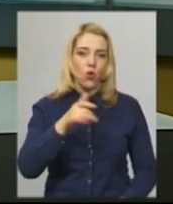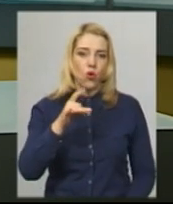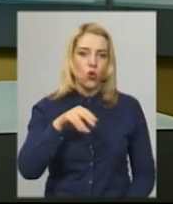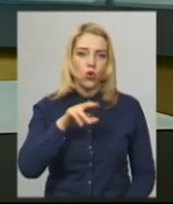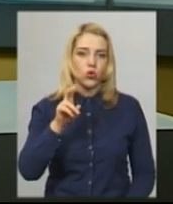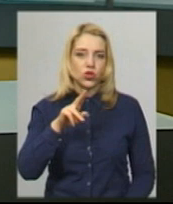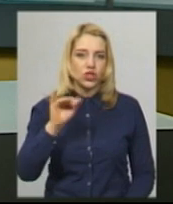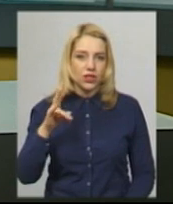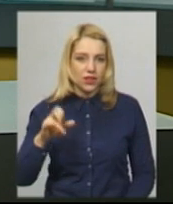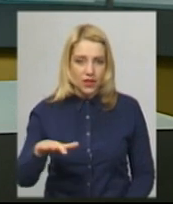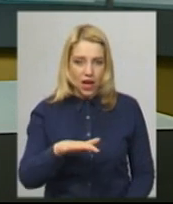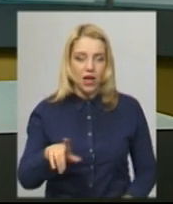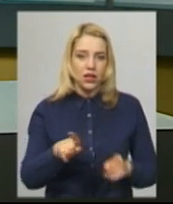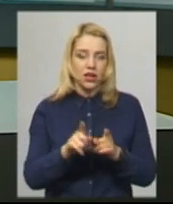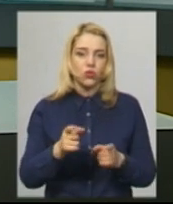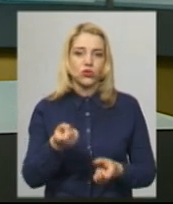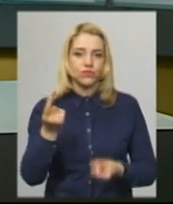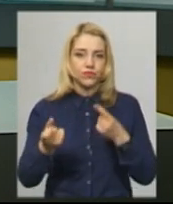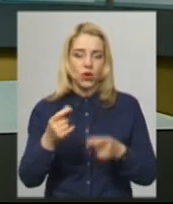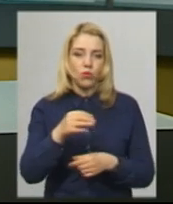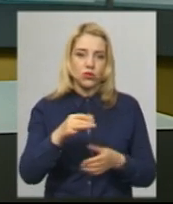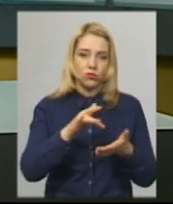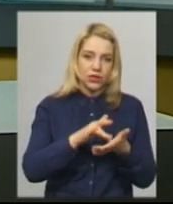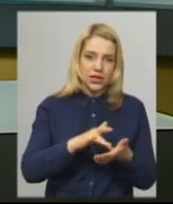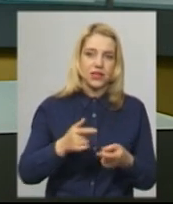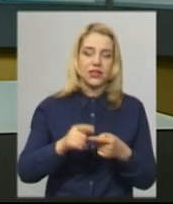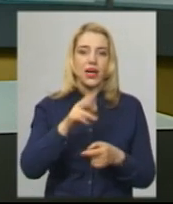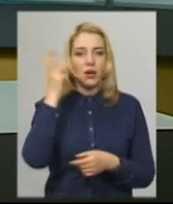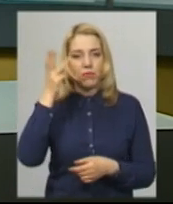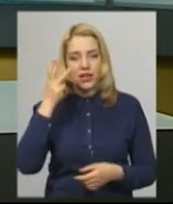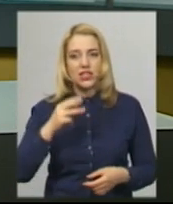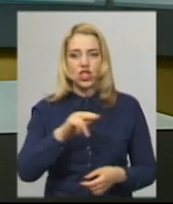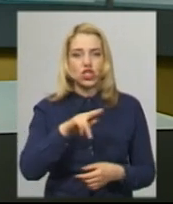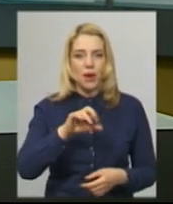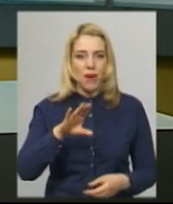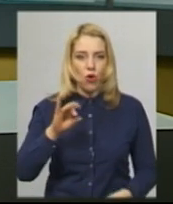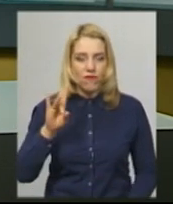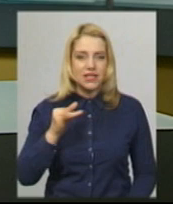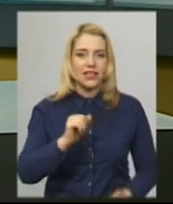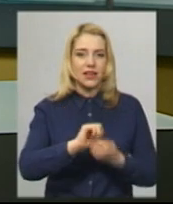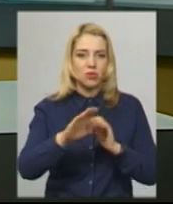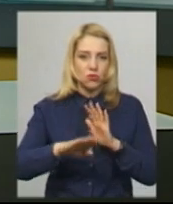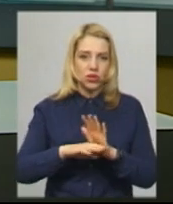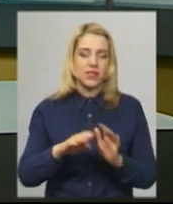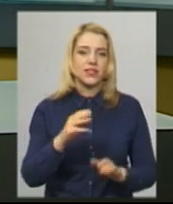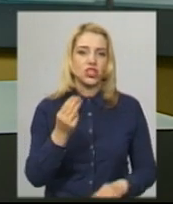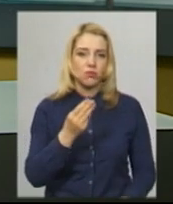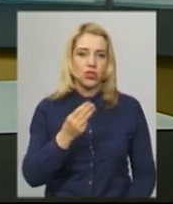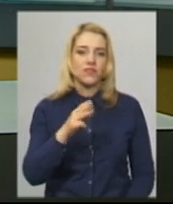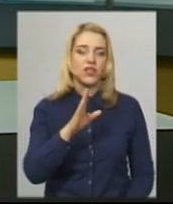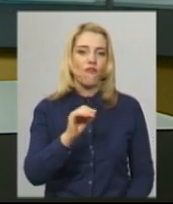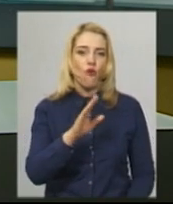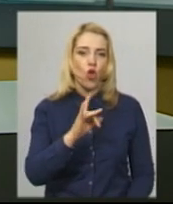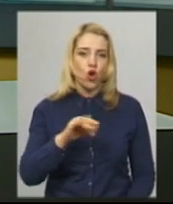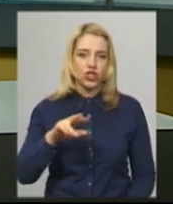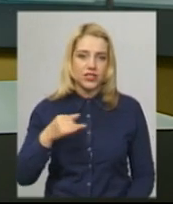коронавірусу зафіксовані в обласному центрі, Хмельницькому, Чемеровецькому, Шепутівському, Кам'янець-Подільському та Волочейському районах. В